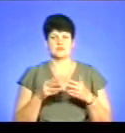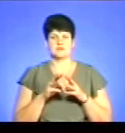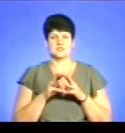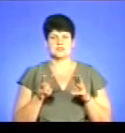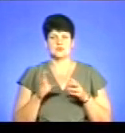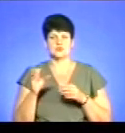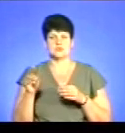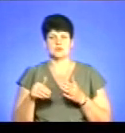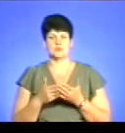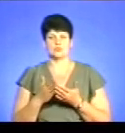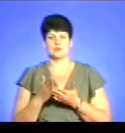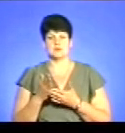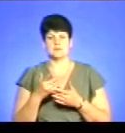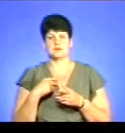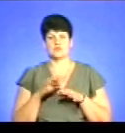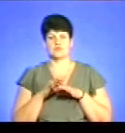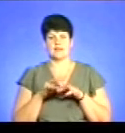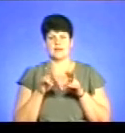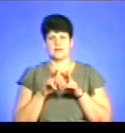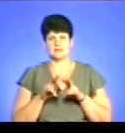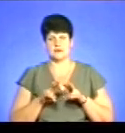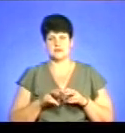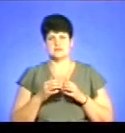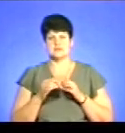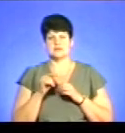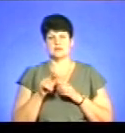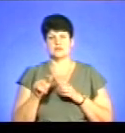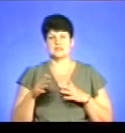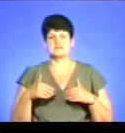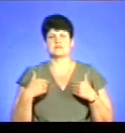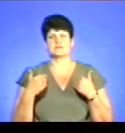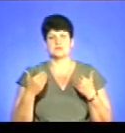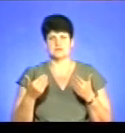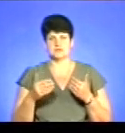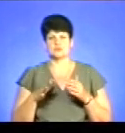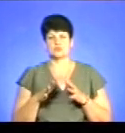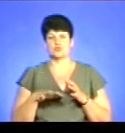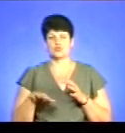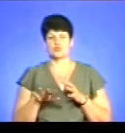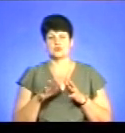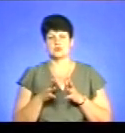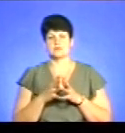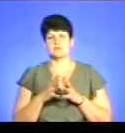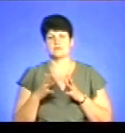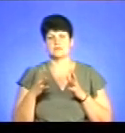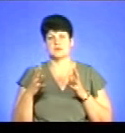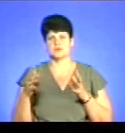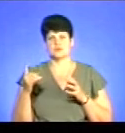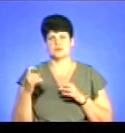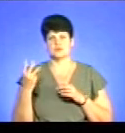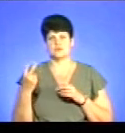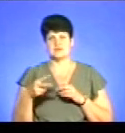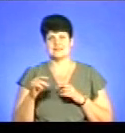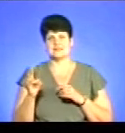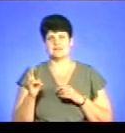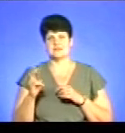соціальної політики. Ми провели аналіз серед тих людей, які звертаються з площою, яка перевищує 120 і 200